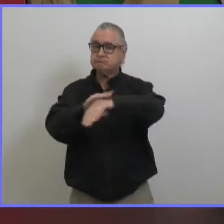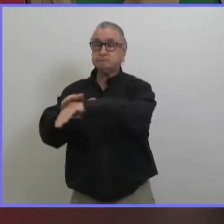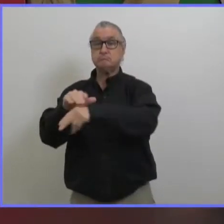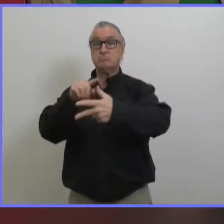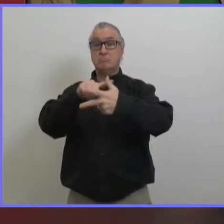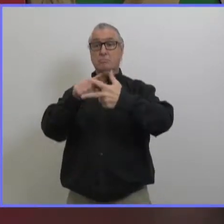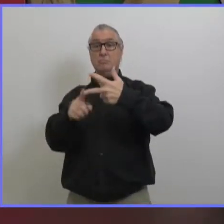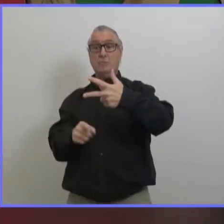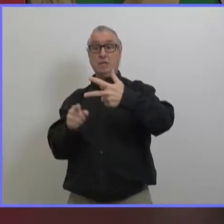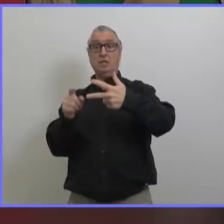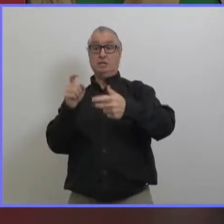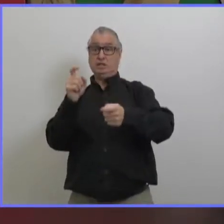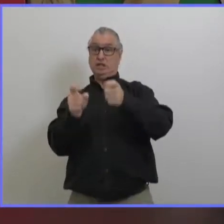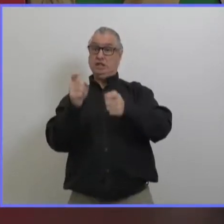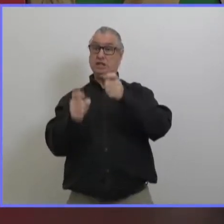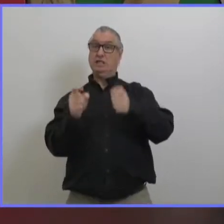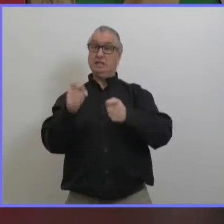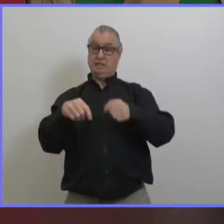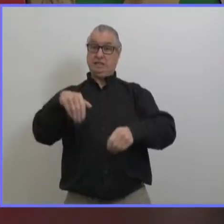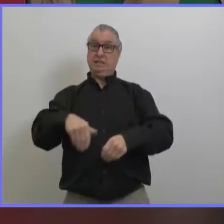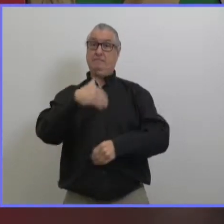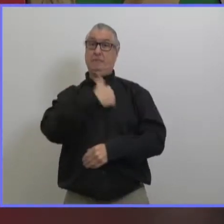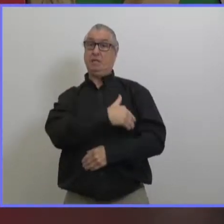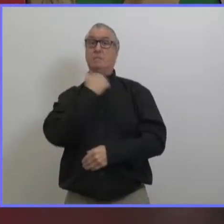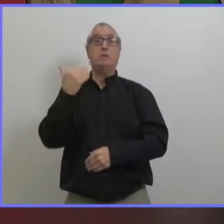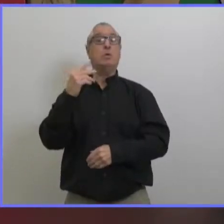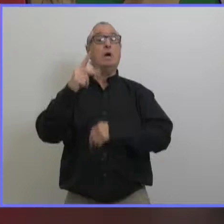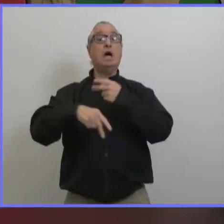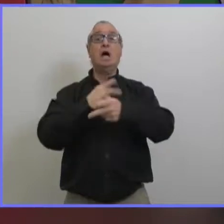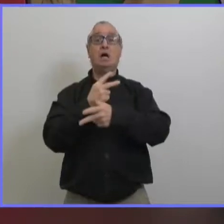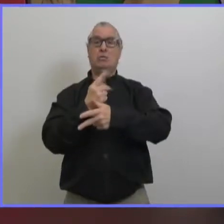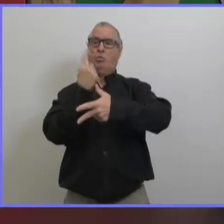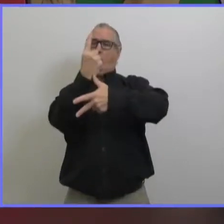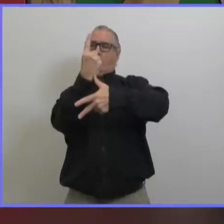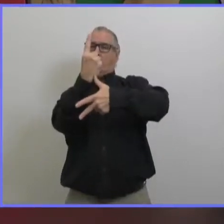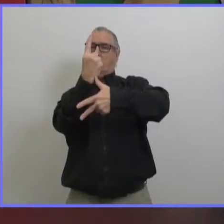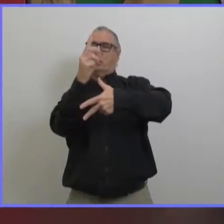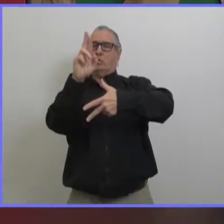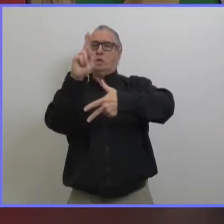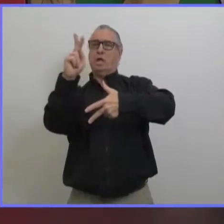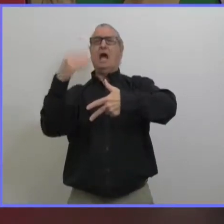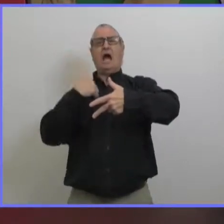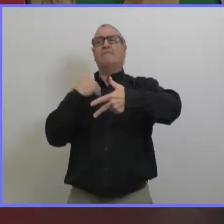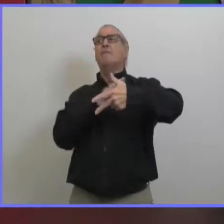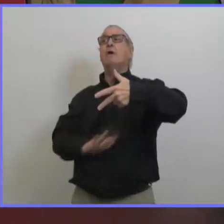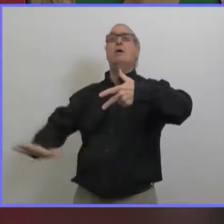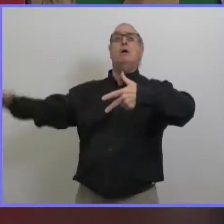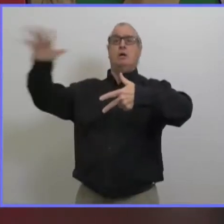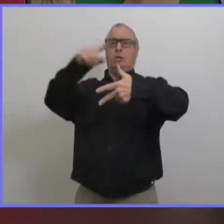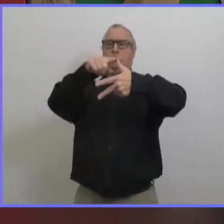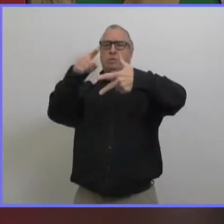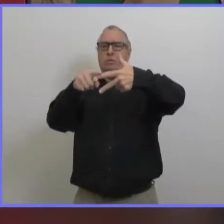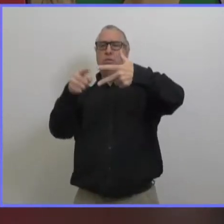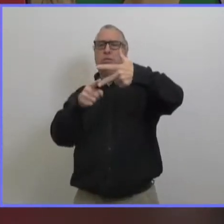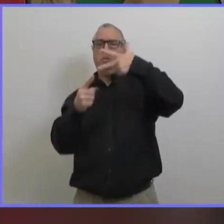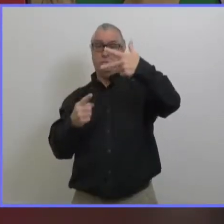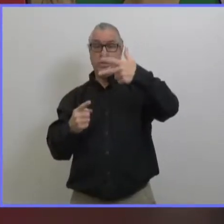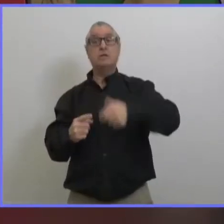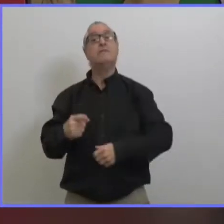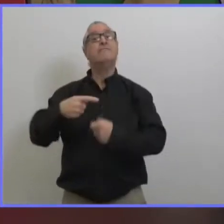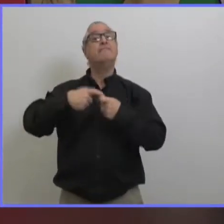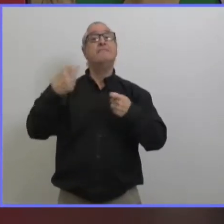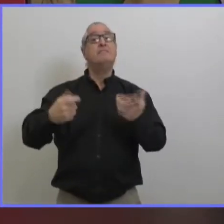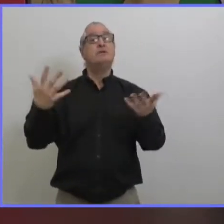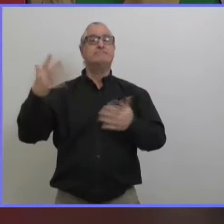de variants préoccupants au manitoba c'est une personne qui avait des contacts très limités il s'agissait seulement de personnes qui